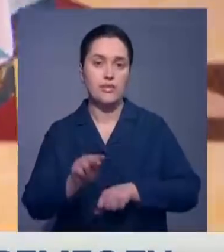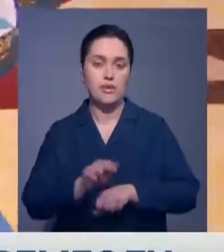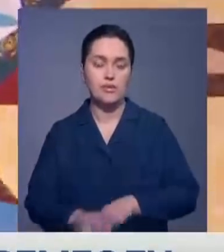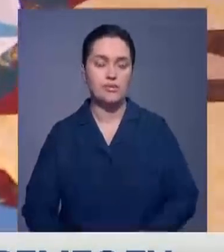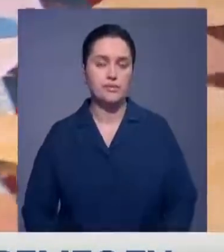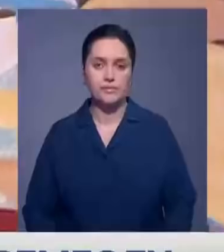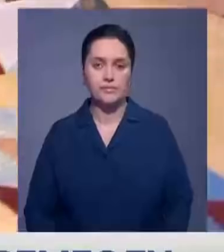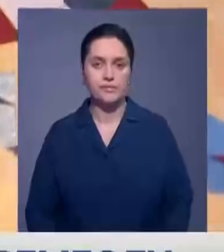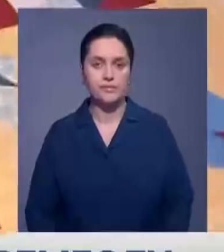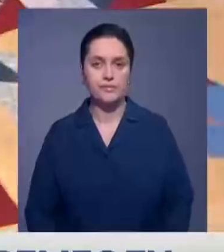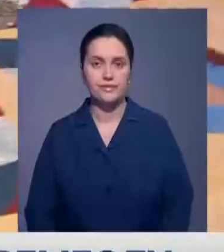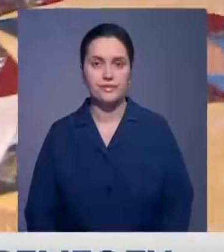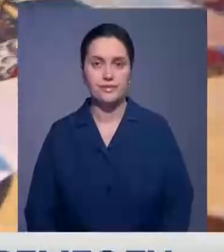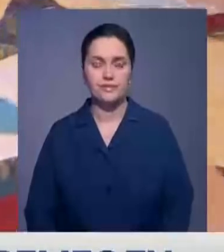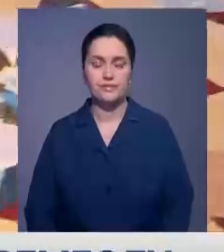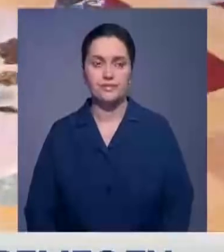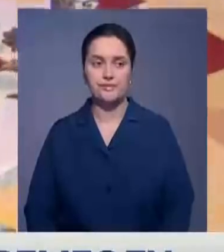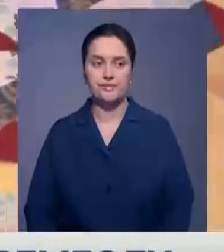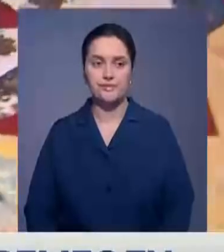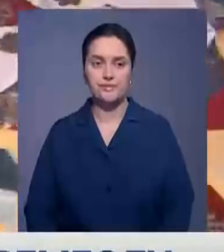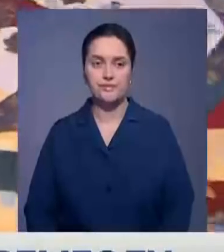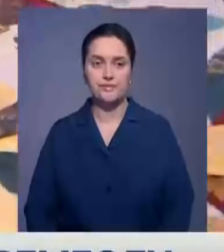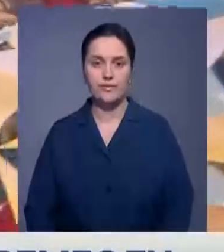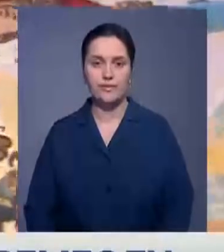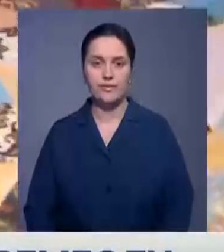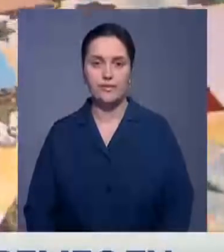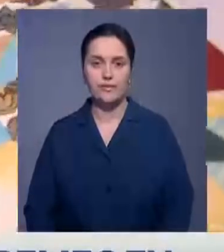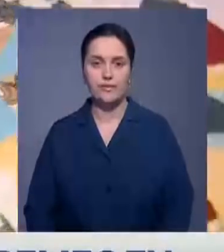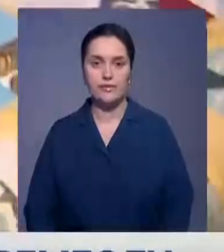Александра Салмина, Кинджи Амраев, Эдуард Кон, Алматы, Хабар, 24.